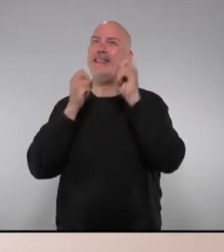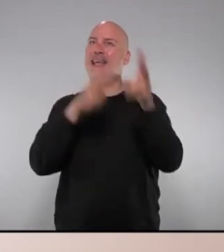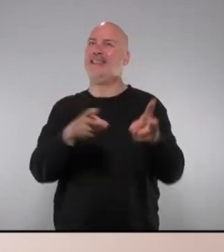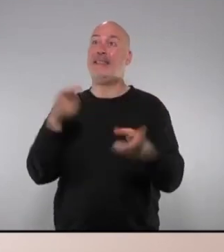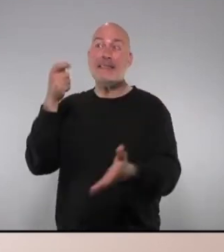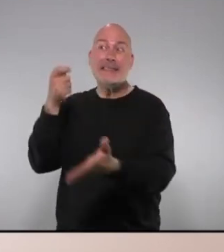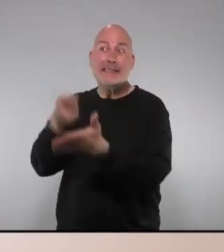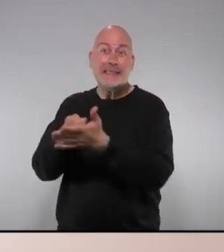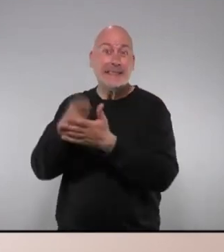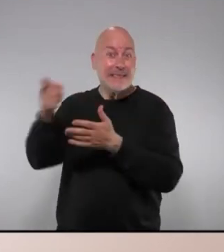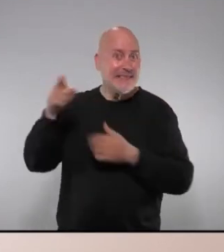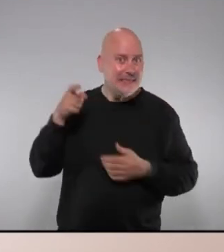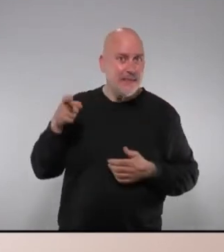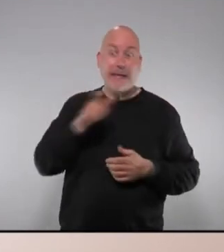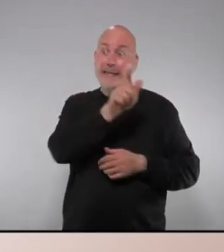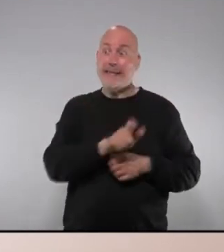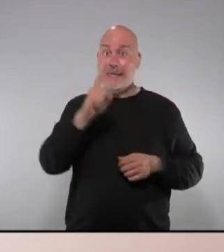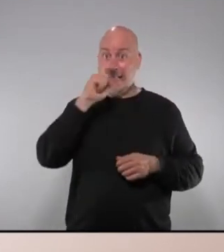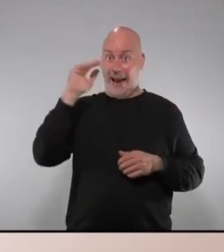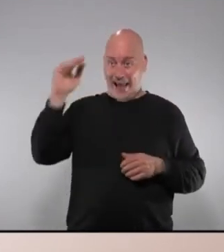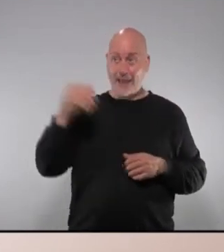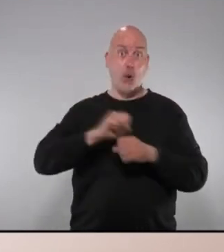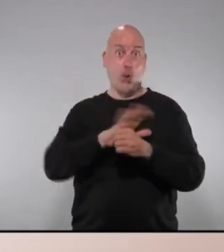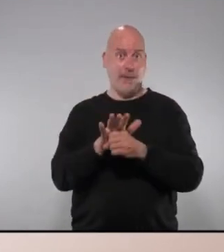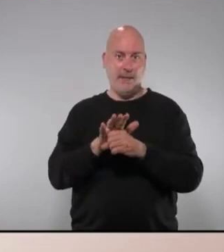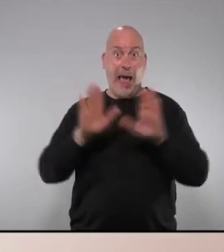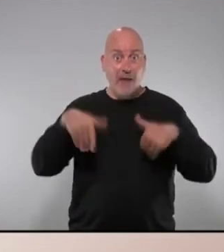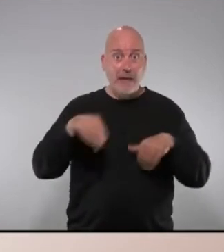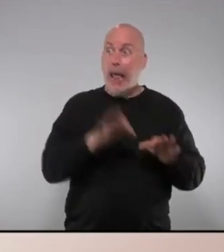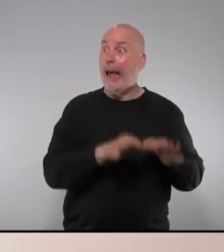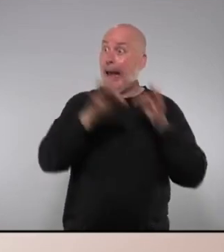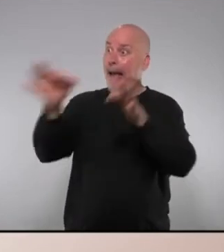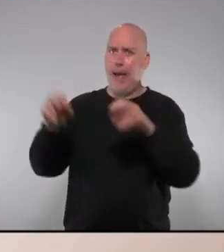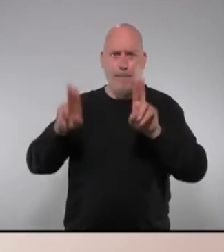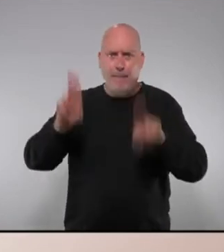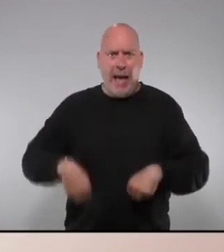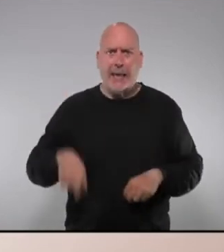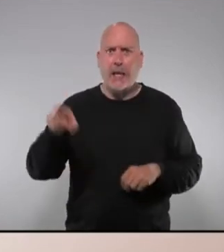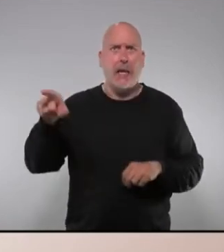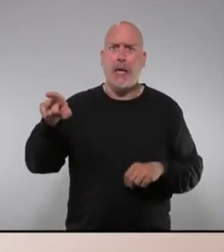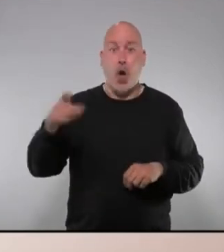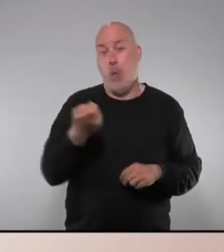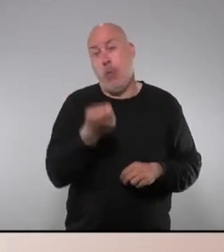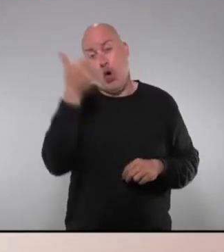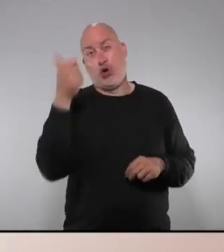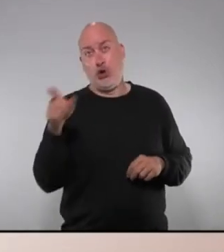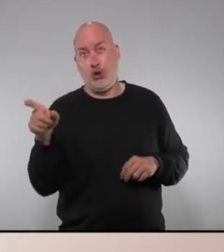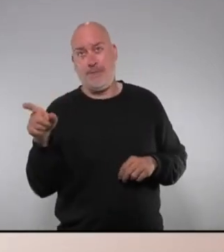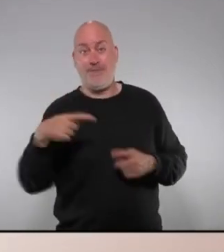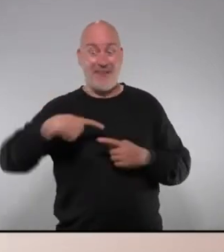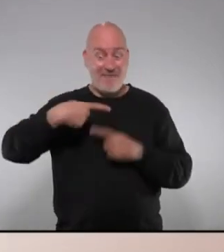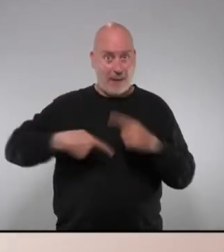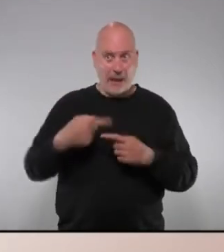suposadament havien d'anar a parar gent gran malalta de la Covid que a la pràctica no hi va arribar mai o hi van arribar molt pocs. les famílies